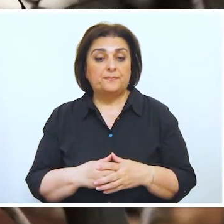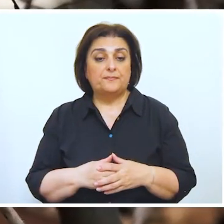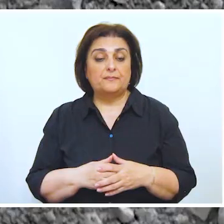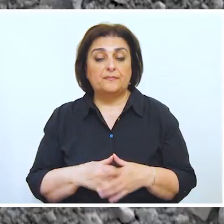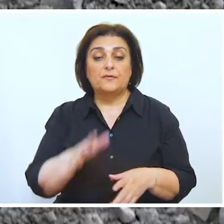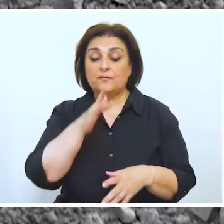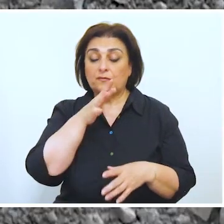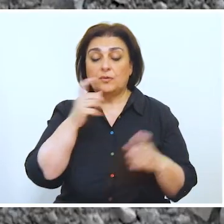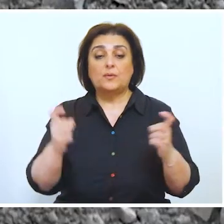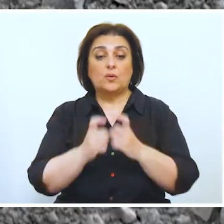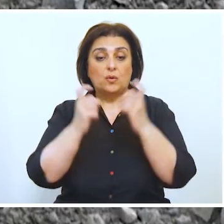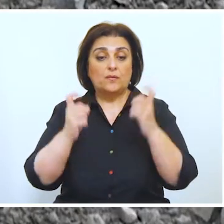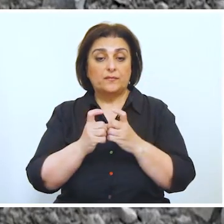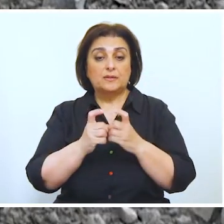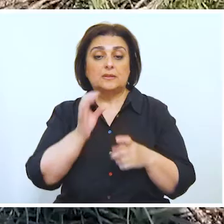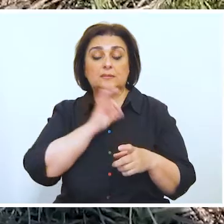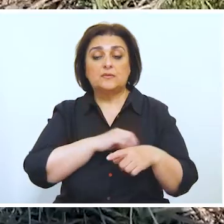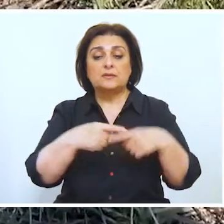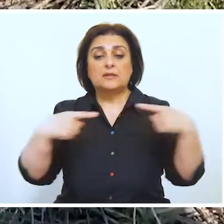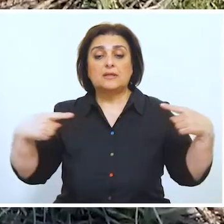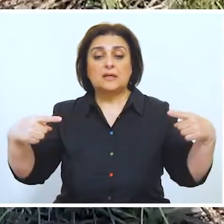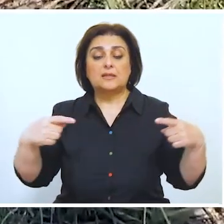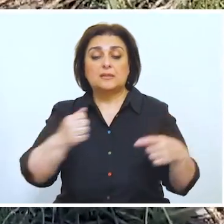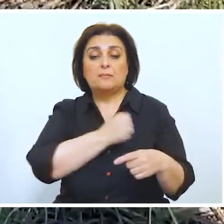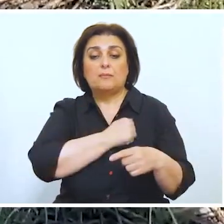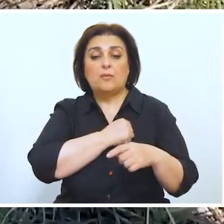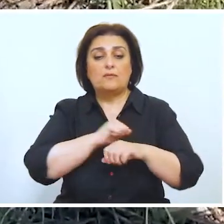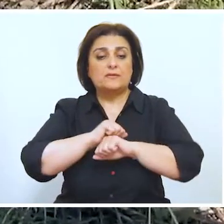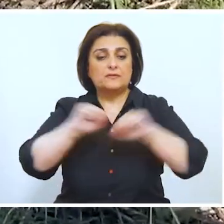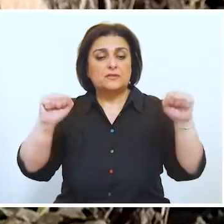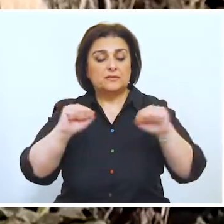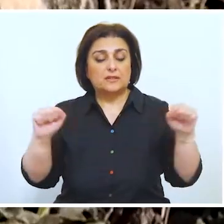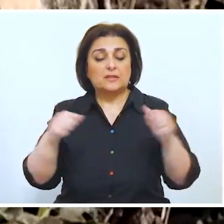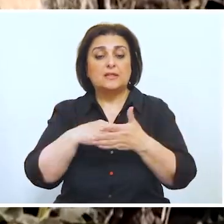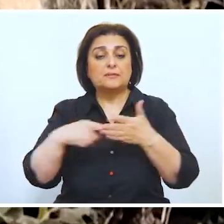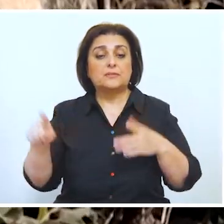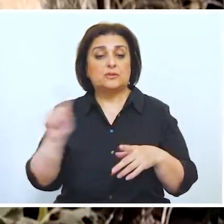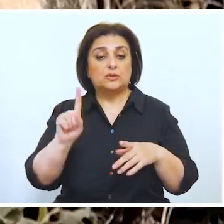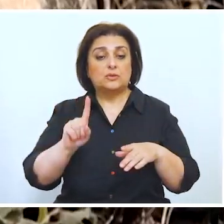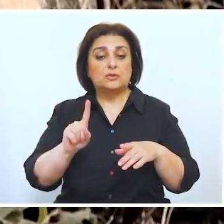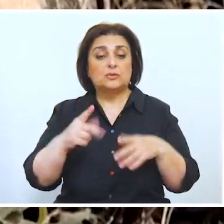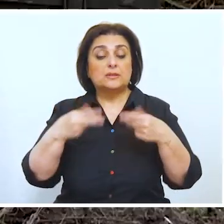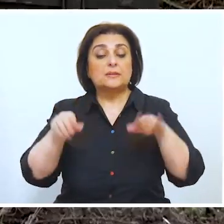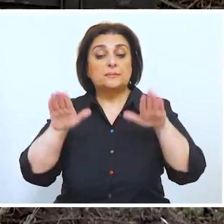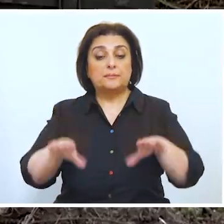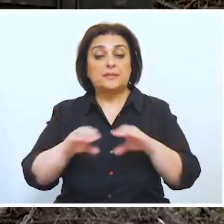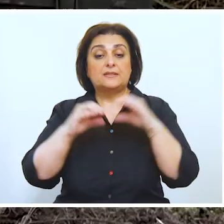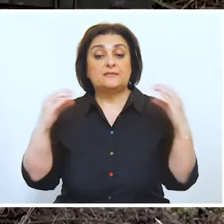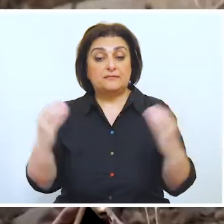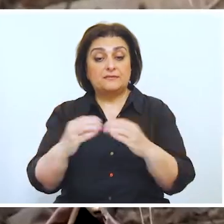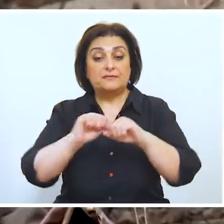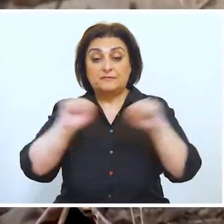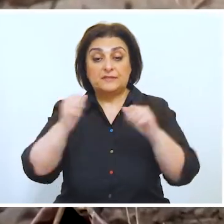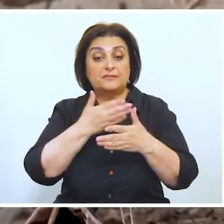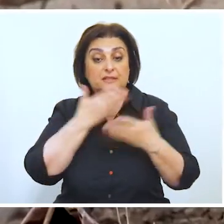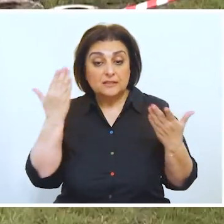edin. Münagişə zamanı müxtəlif növ partlayıcı sursatlardan istifadə edilib. Nəzərə alın ki, partlamamış və tərk